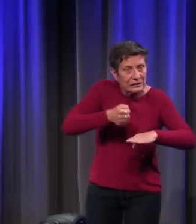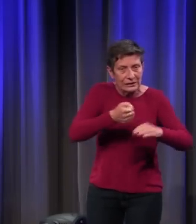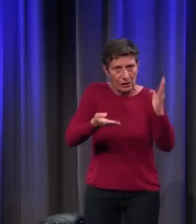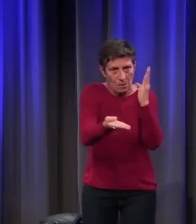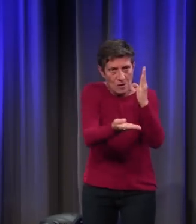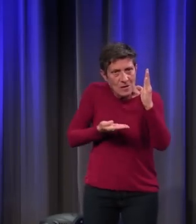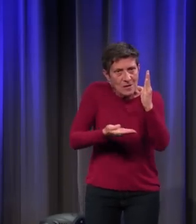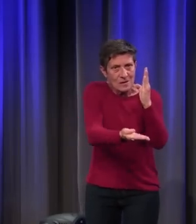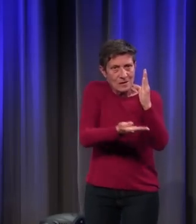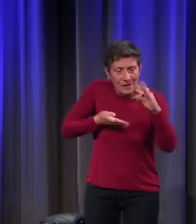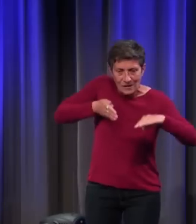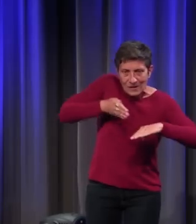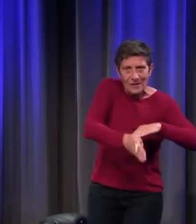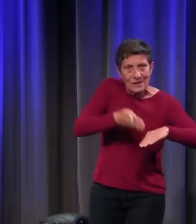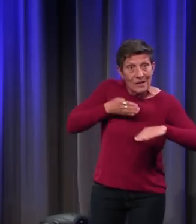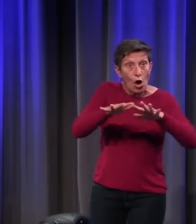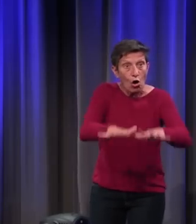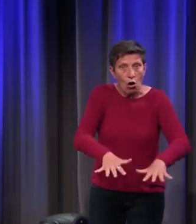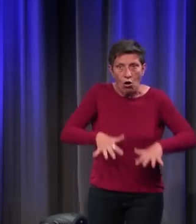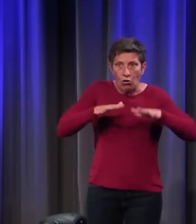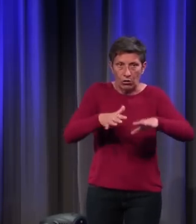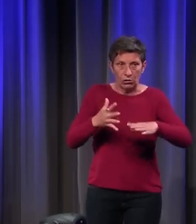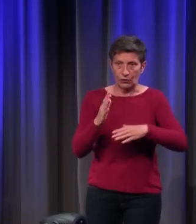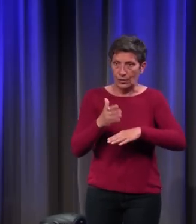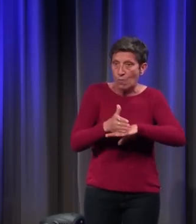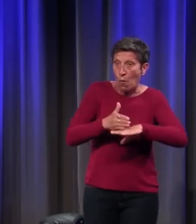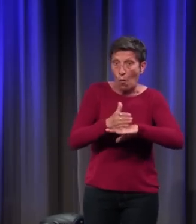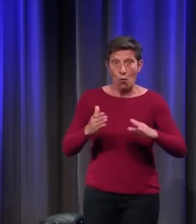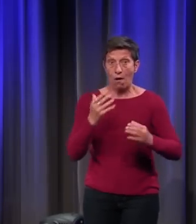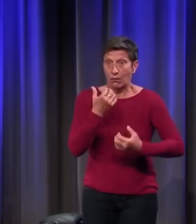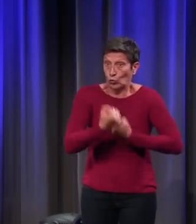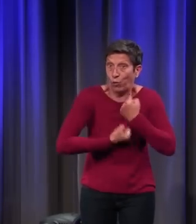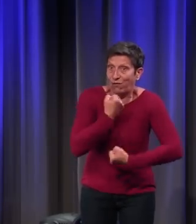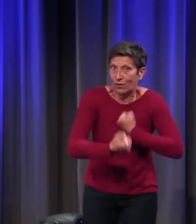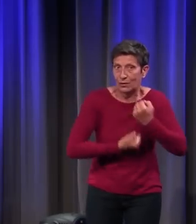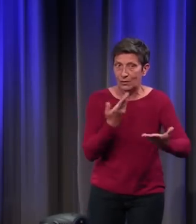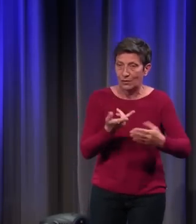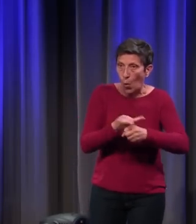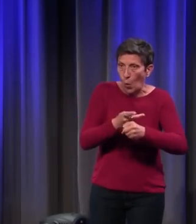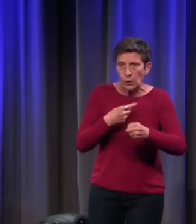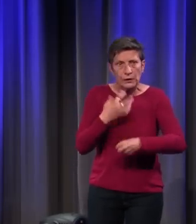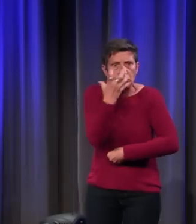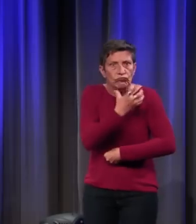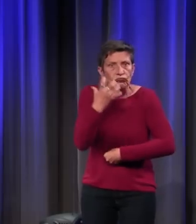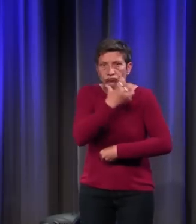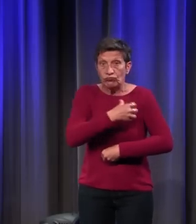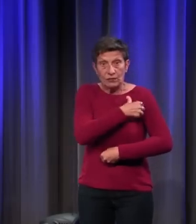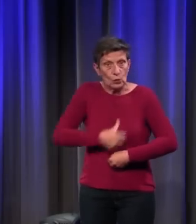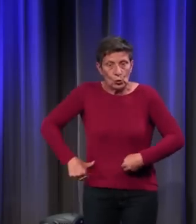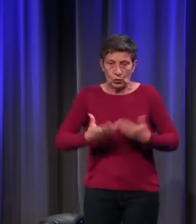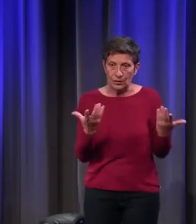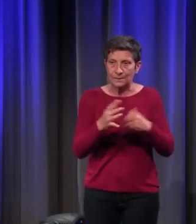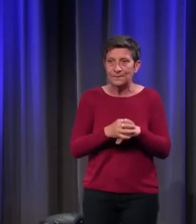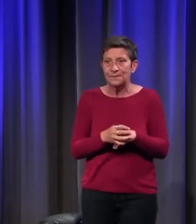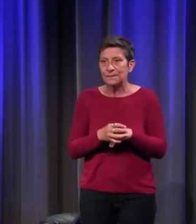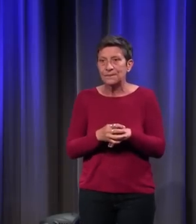lentement, elle fait souffrir le bois, nous disent certains auteurs, c'est un outil abominable, qu'on connaît bien,